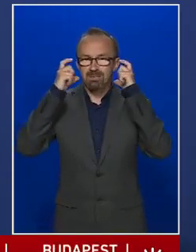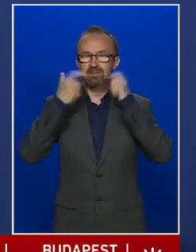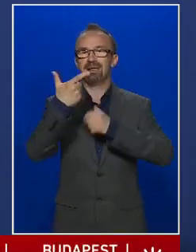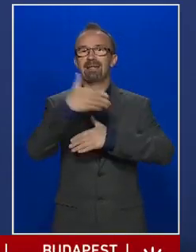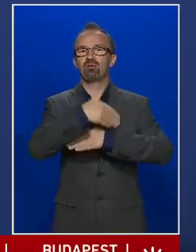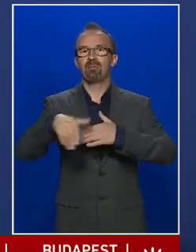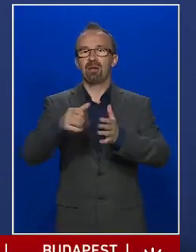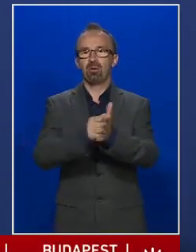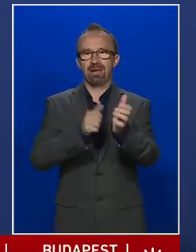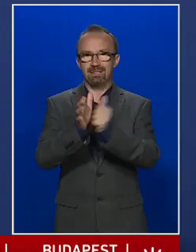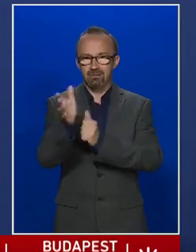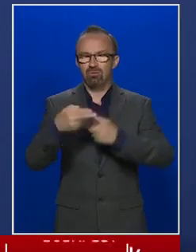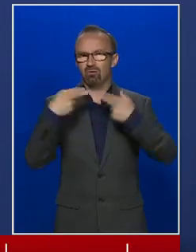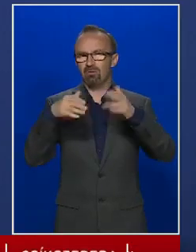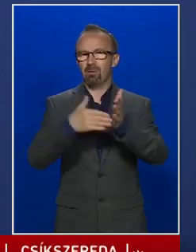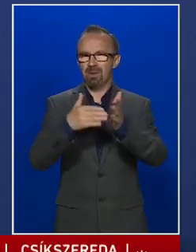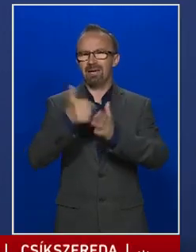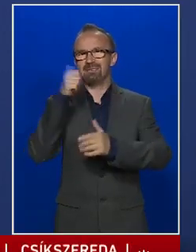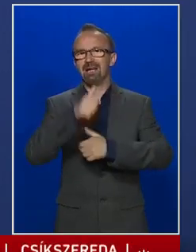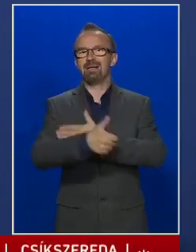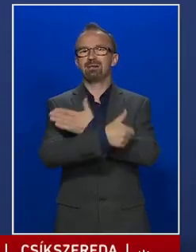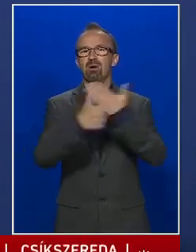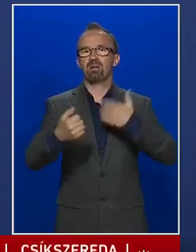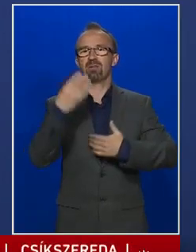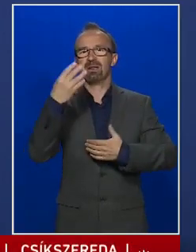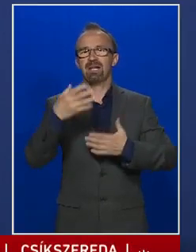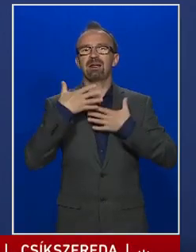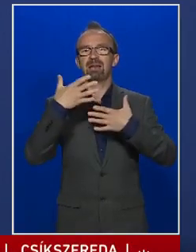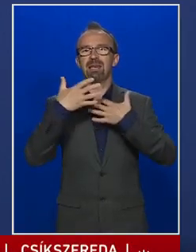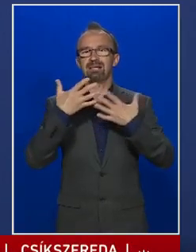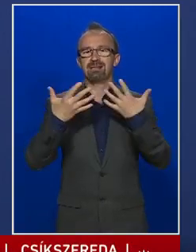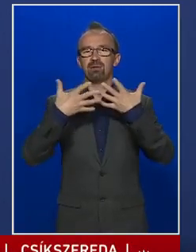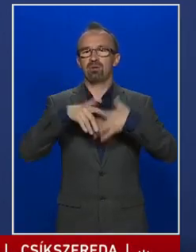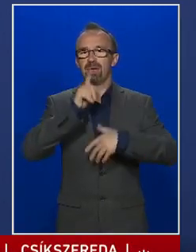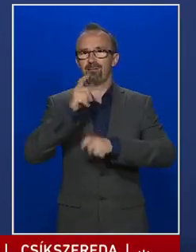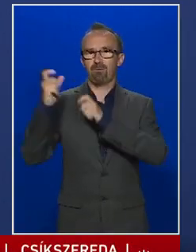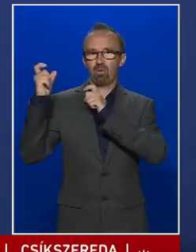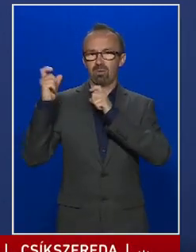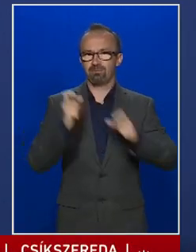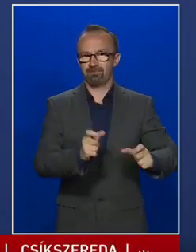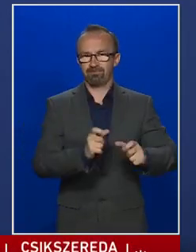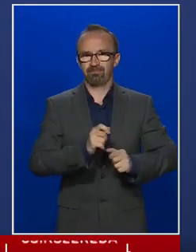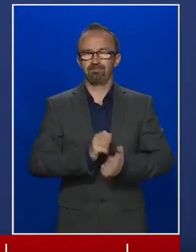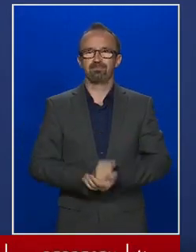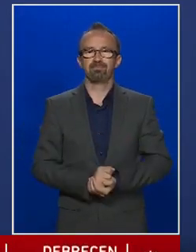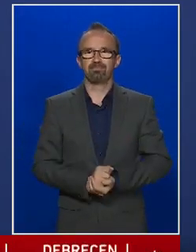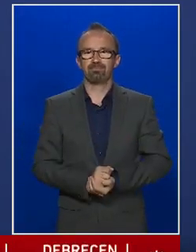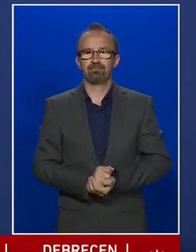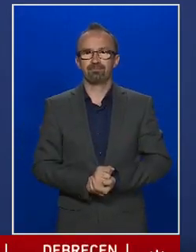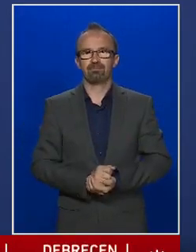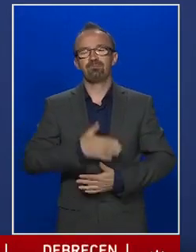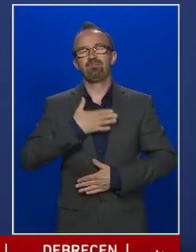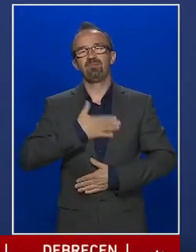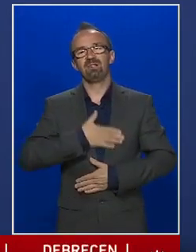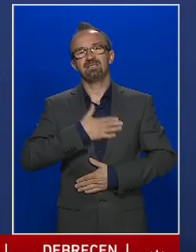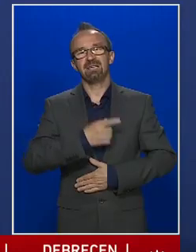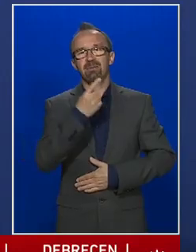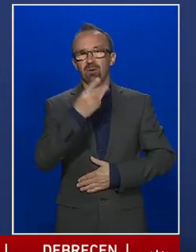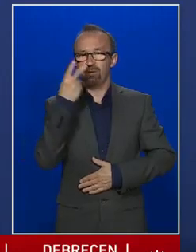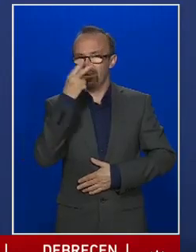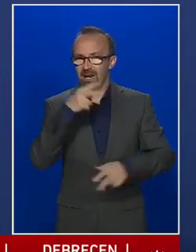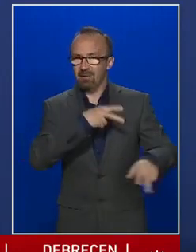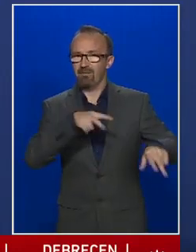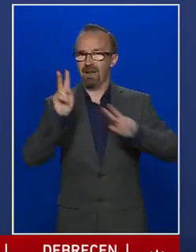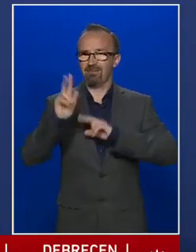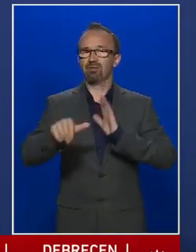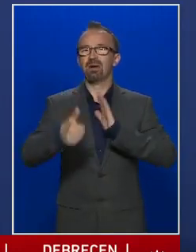2 millió kesztyűt és további 164 lélegeztetőgépet szállít hazánkba. Szeretném felhívni önök figyelmét